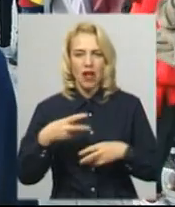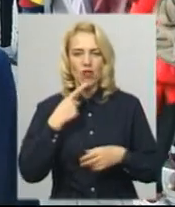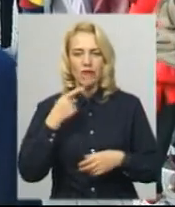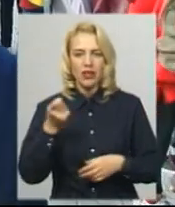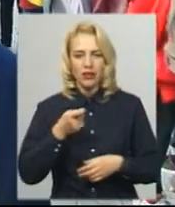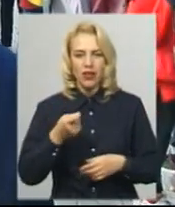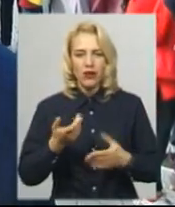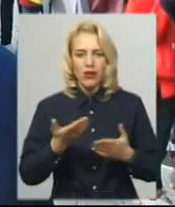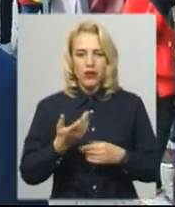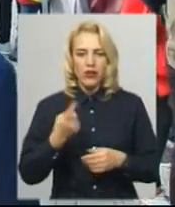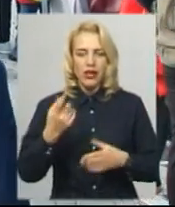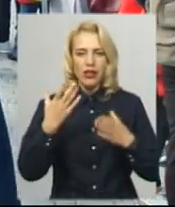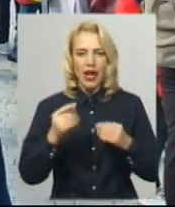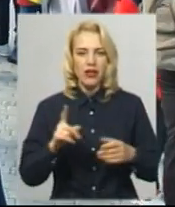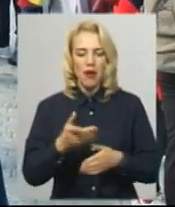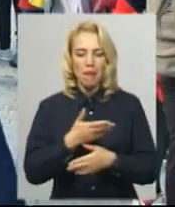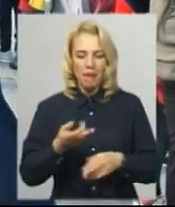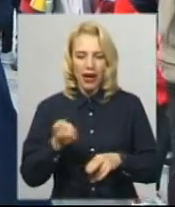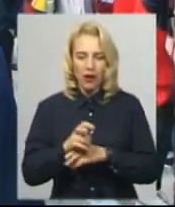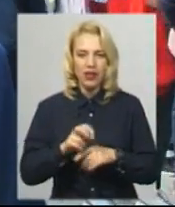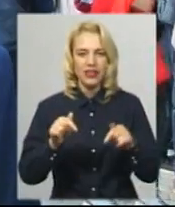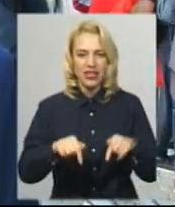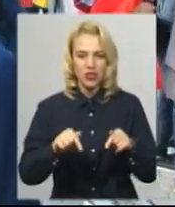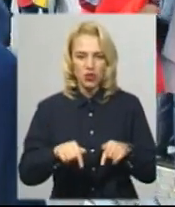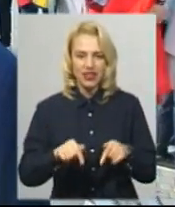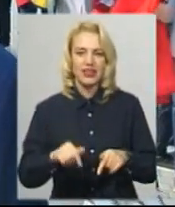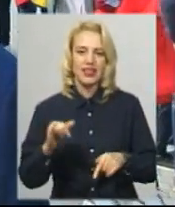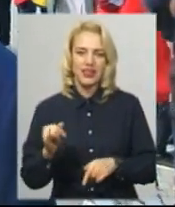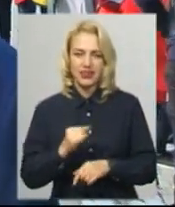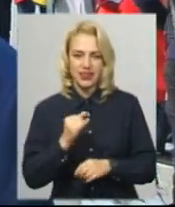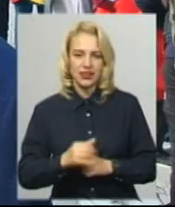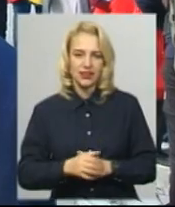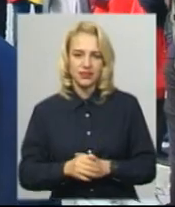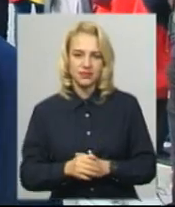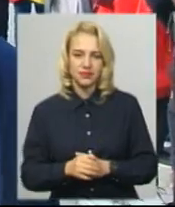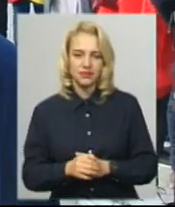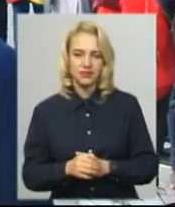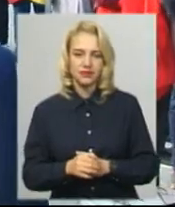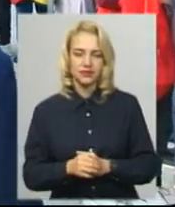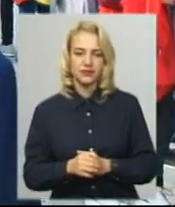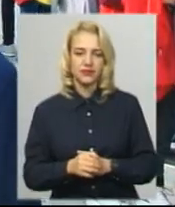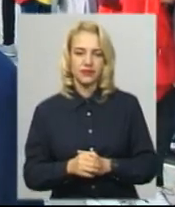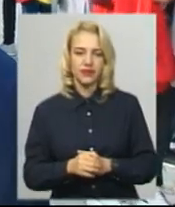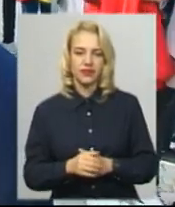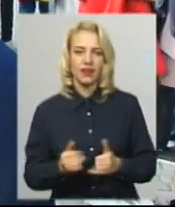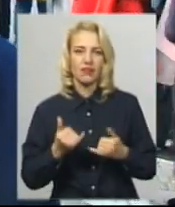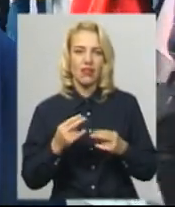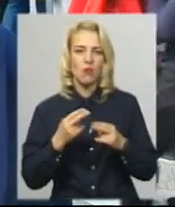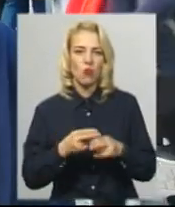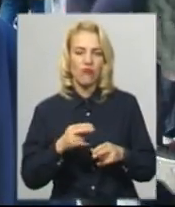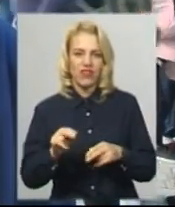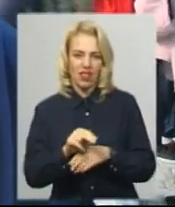якусь неділю-один день, щоб приходити сюди для профілактики,